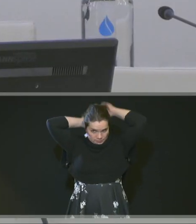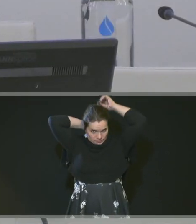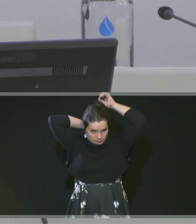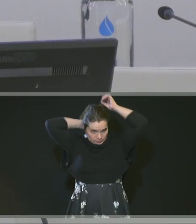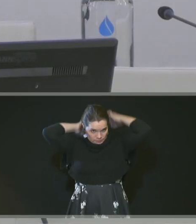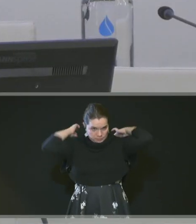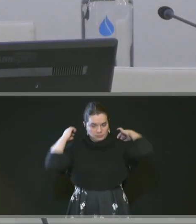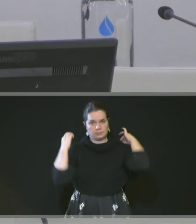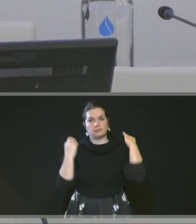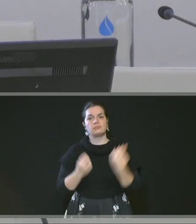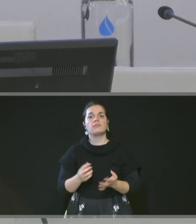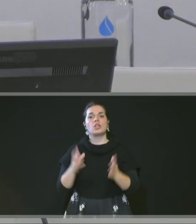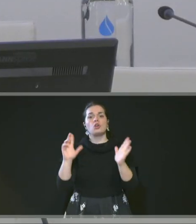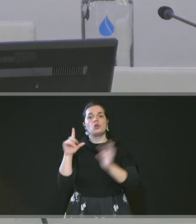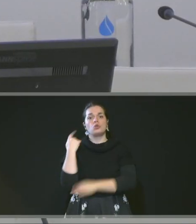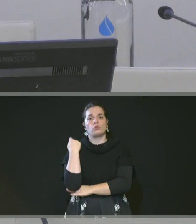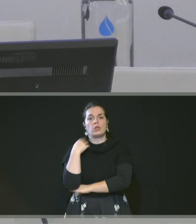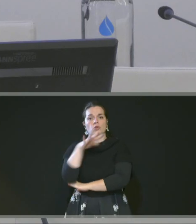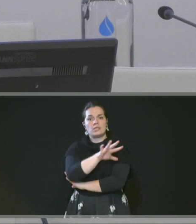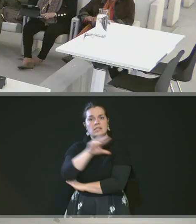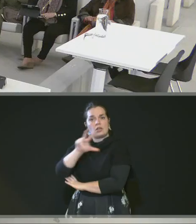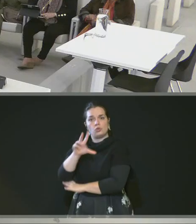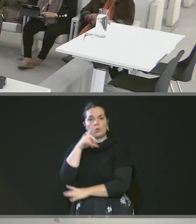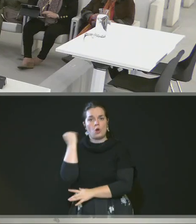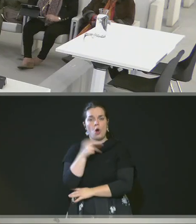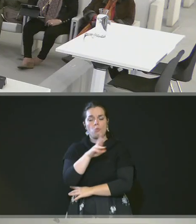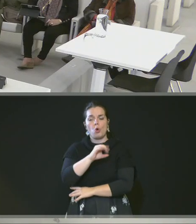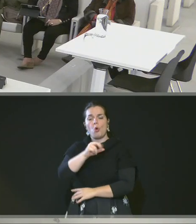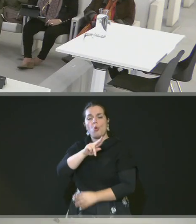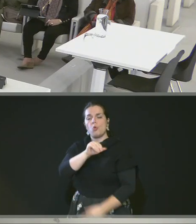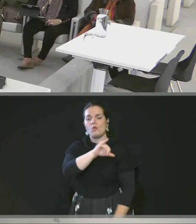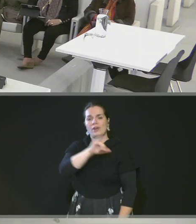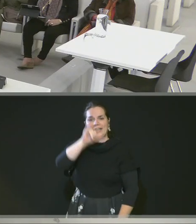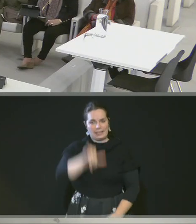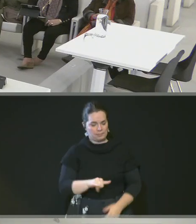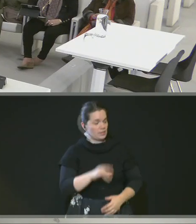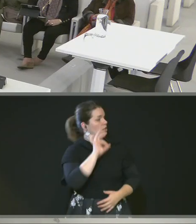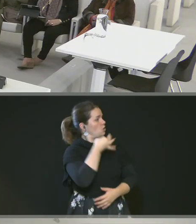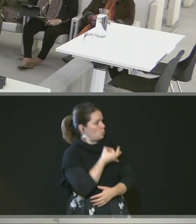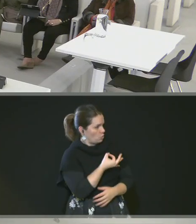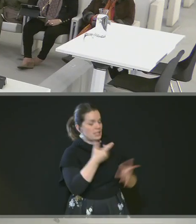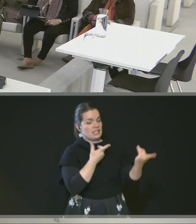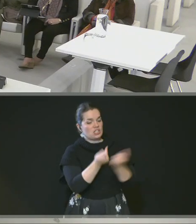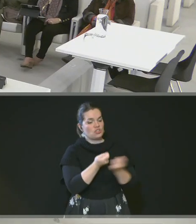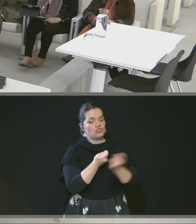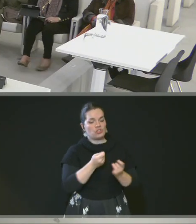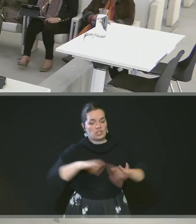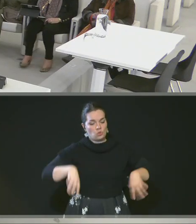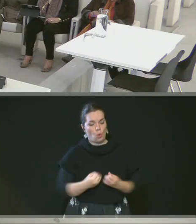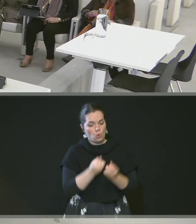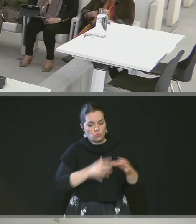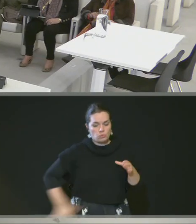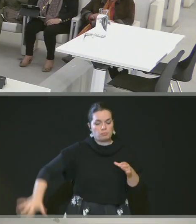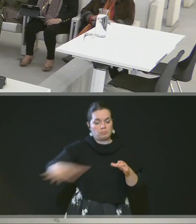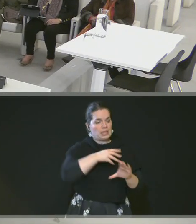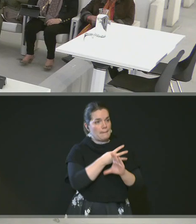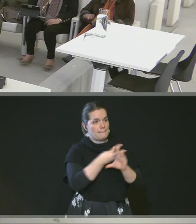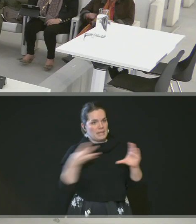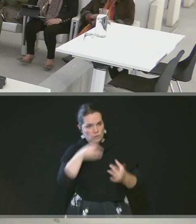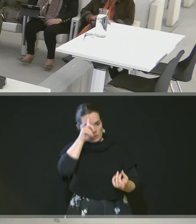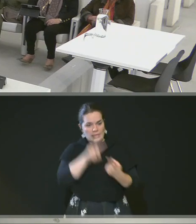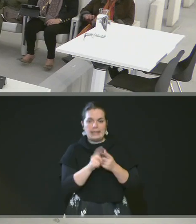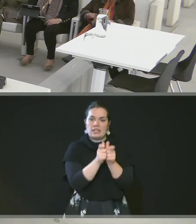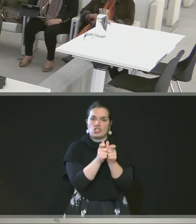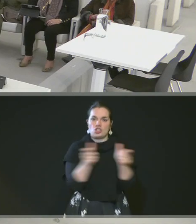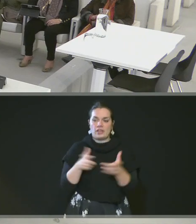numéro 53. Oui, il s'agit d'assurer donc la gestion des ressources de la métropole à travers l'adhésion à la centrale d'achat Résa